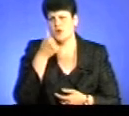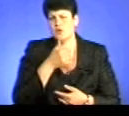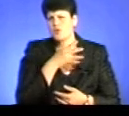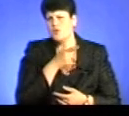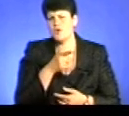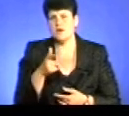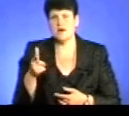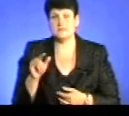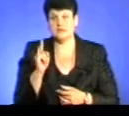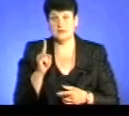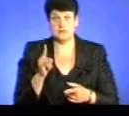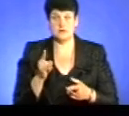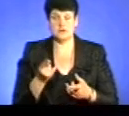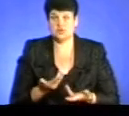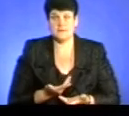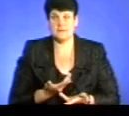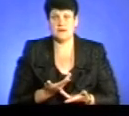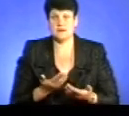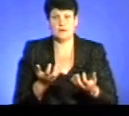отримує ці аліменти. Ну,